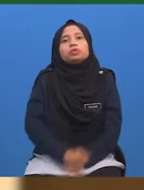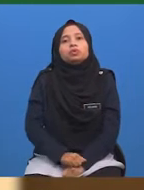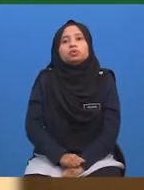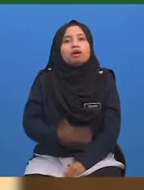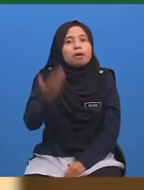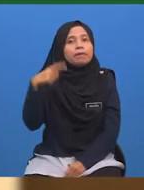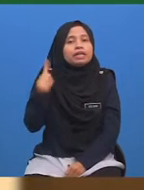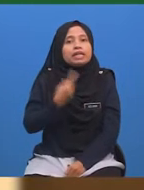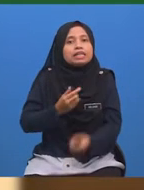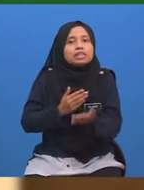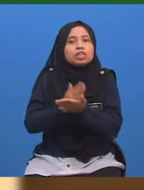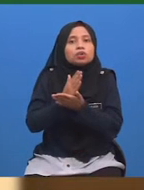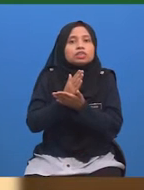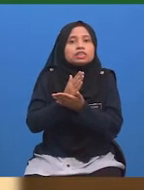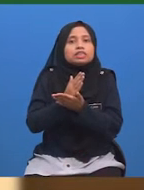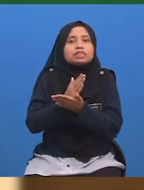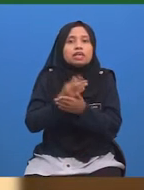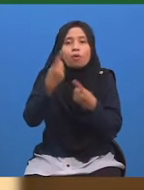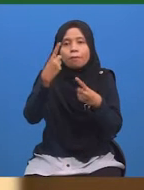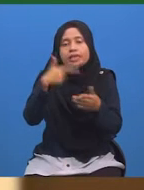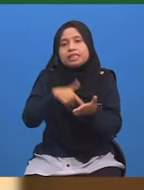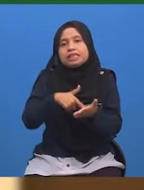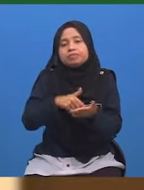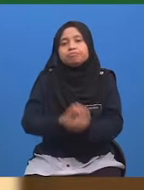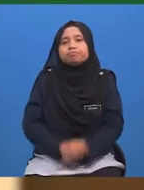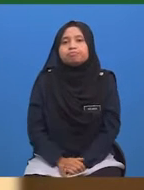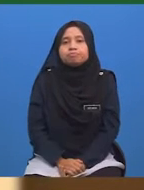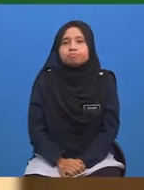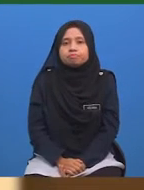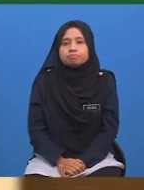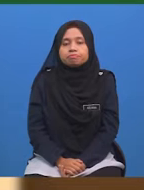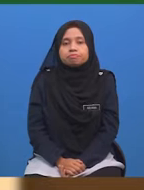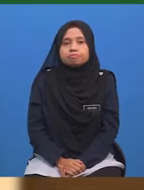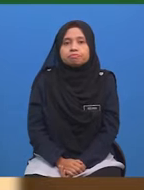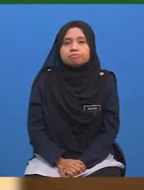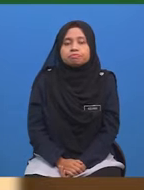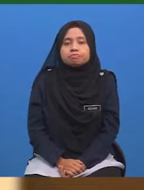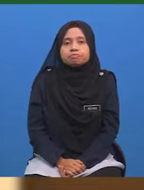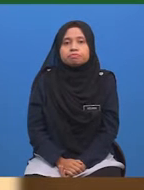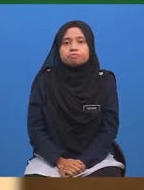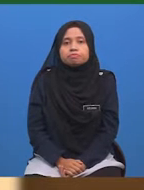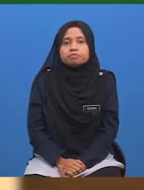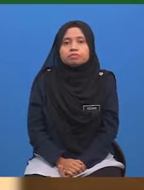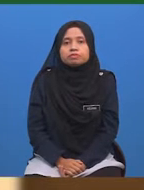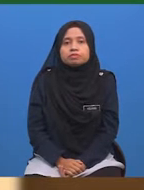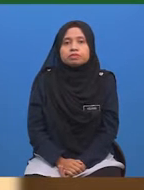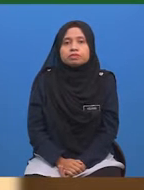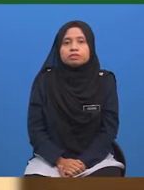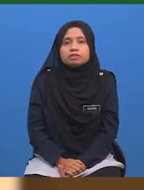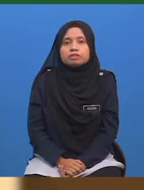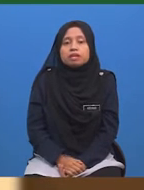Mari kita terus meneroka zon masa Dengan menjawab soalan kedua Ups